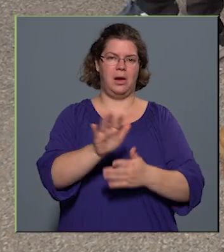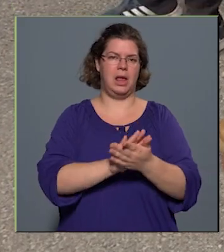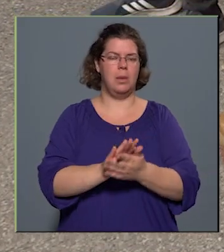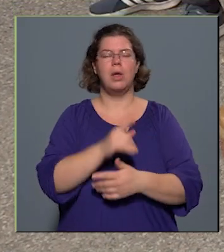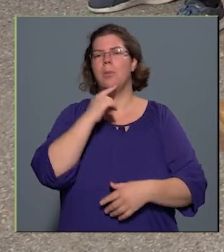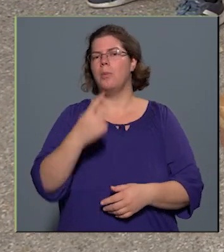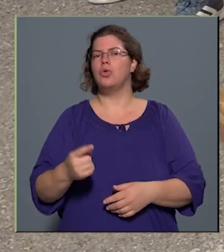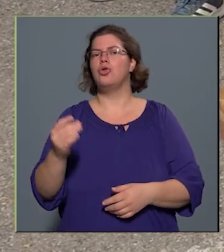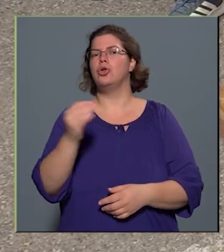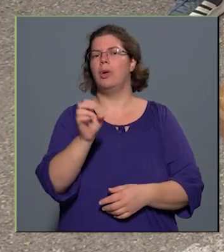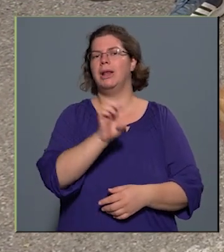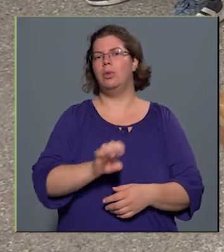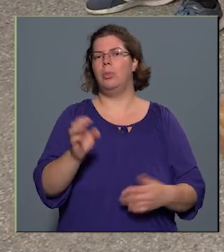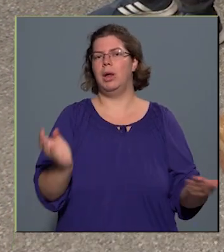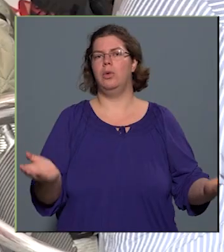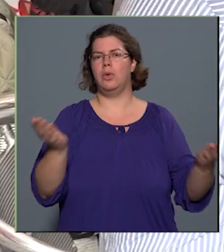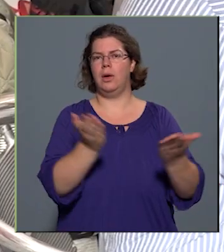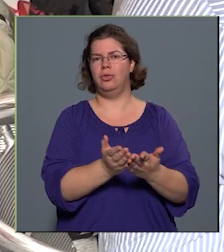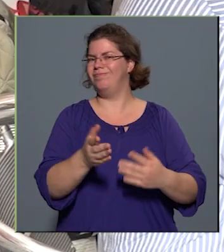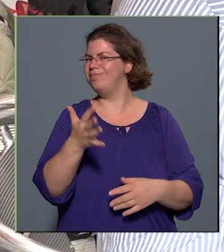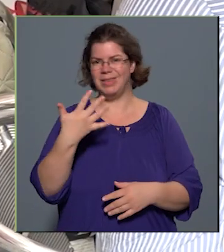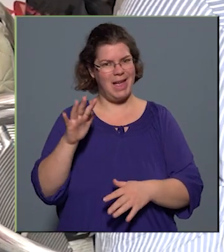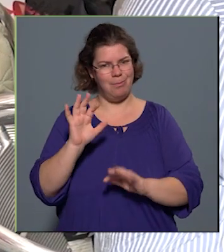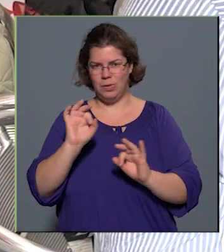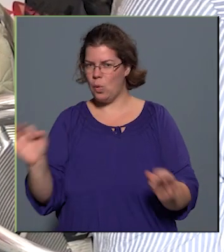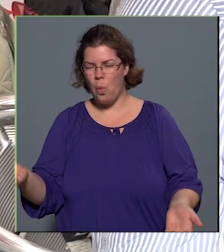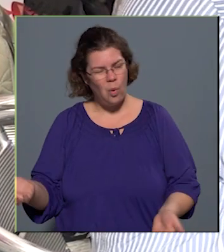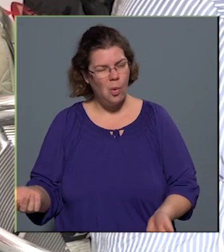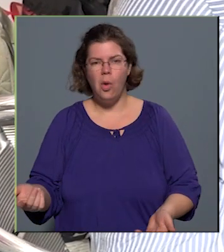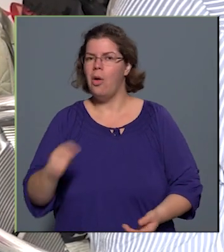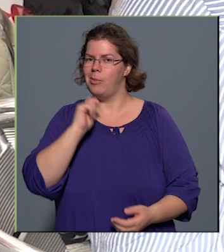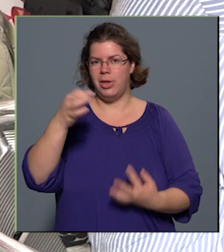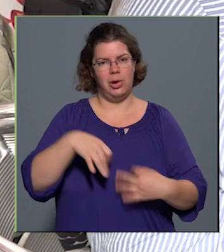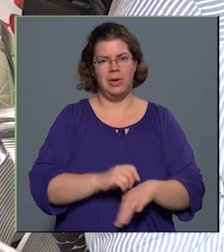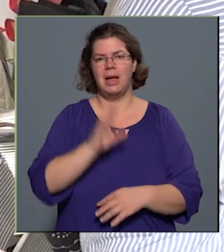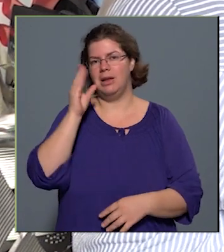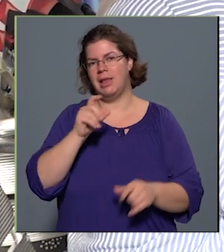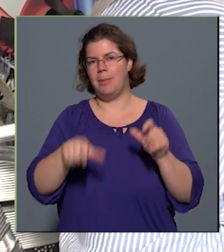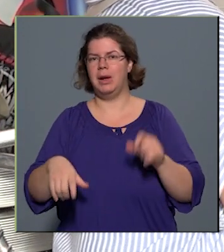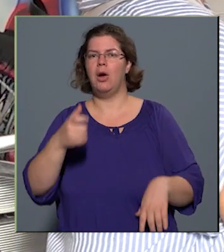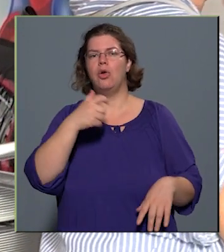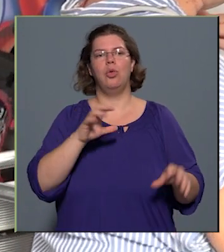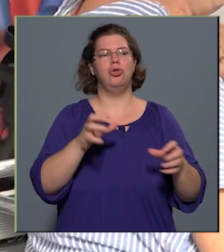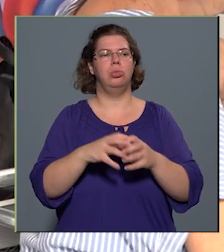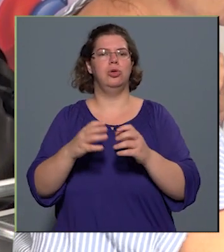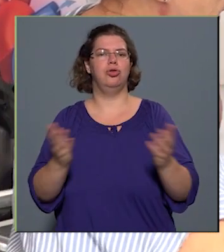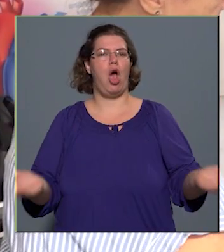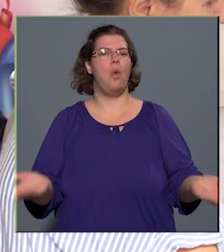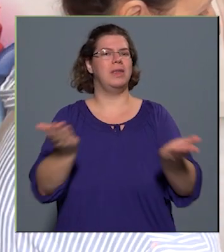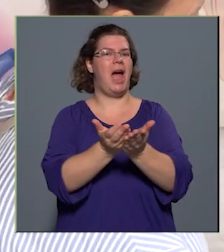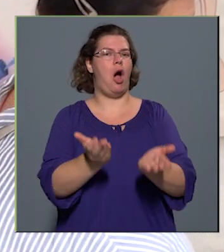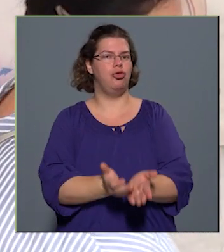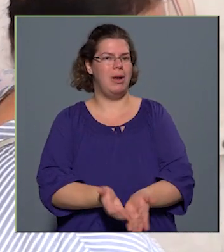hogy mondjuk nyugat-európai összehasonlításban nem jó Magyarországon az embereknek, mondjuk korcsoportosan összehasonlítva az